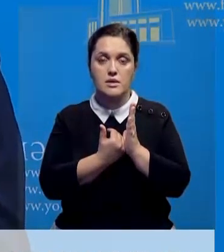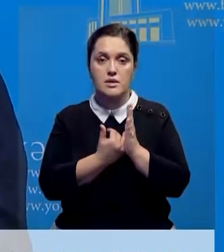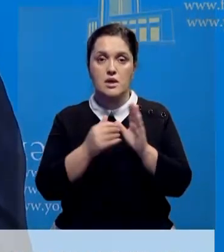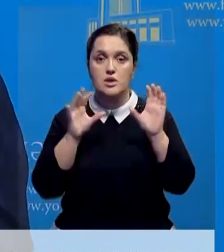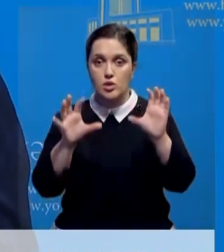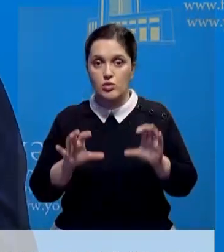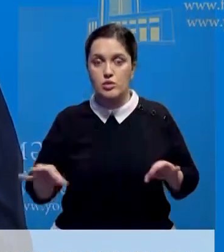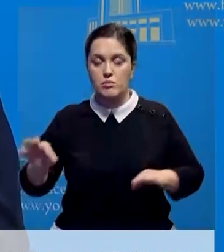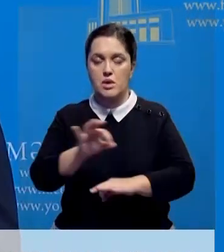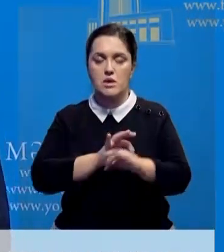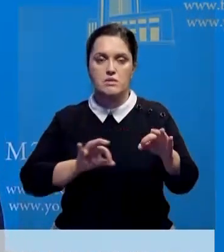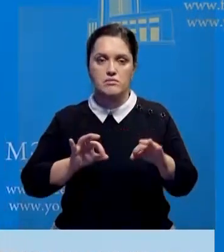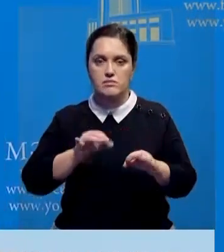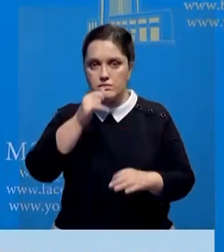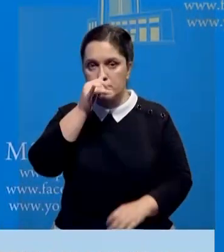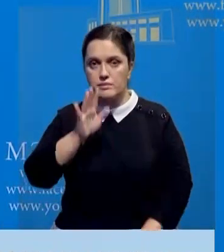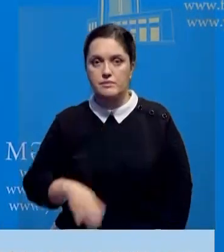законопроекта это не рассматривается. Продолжение следует...